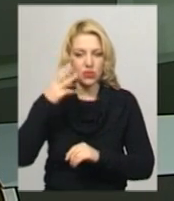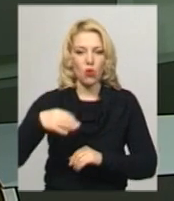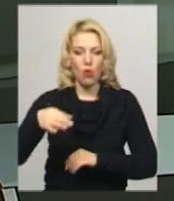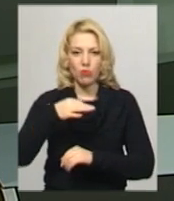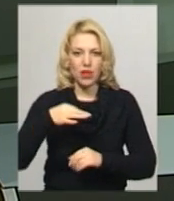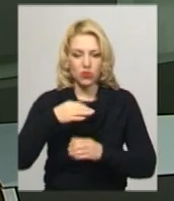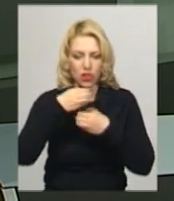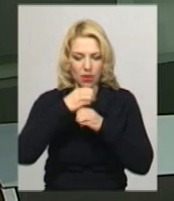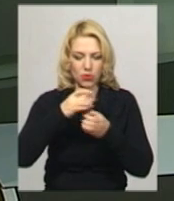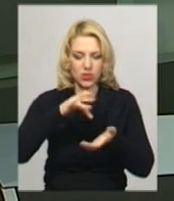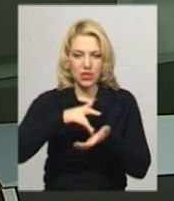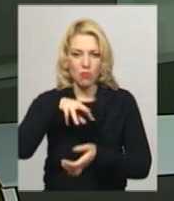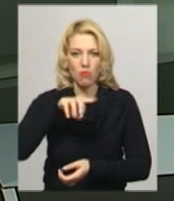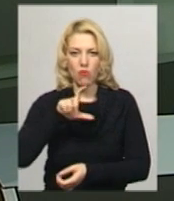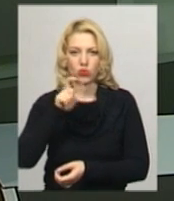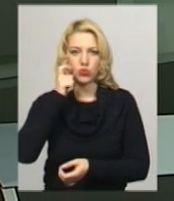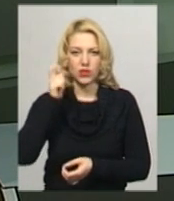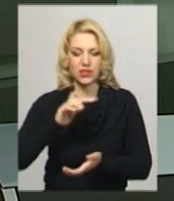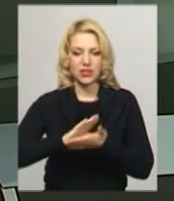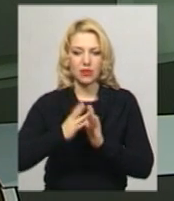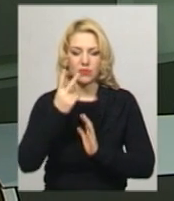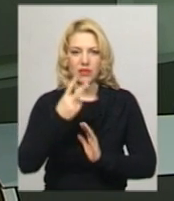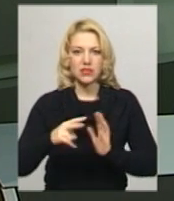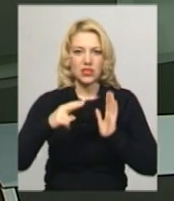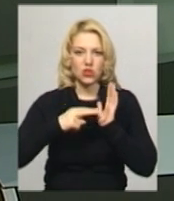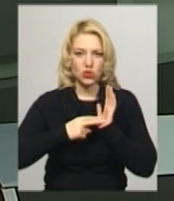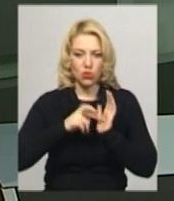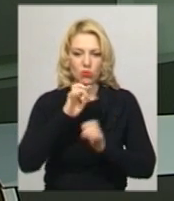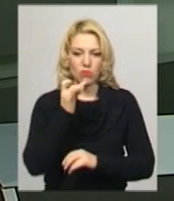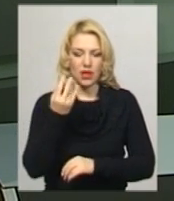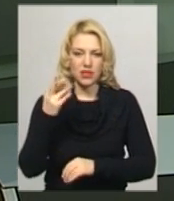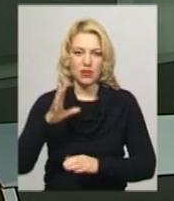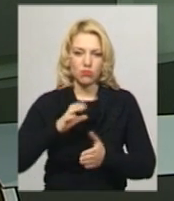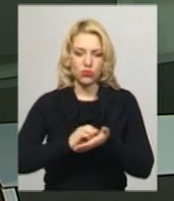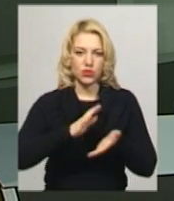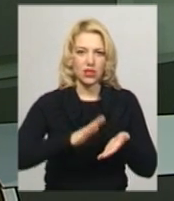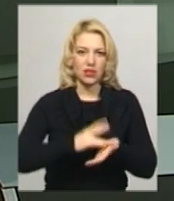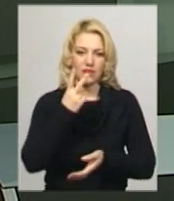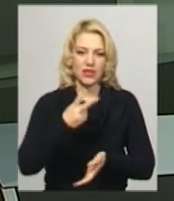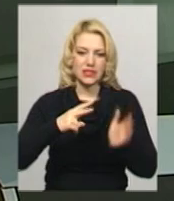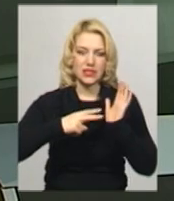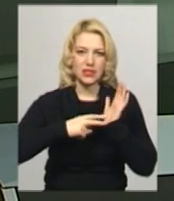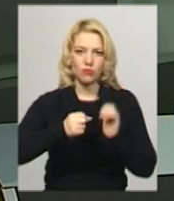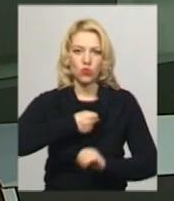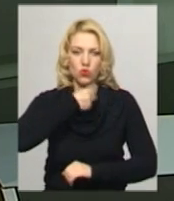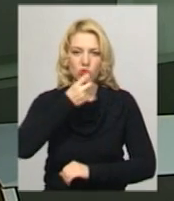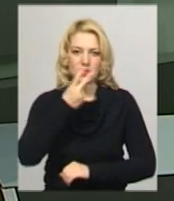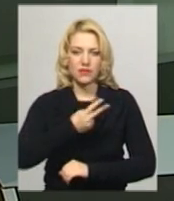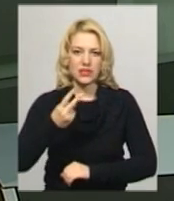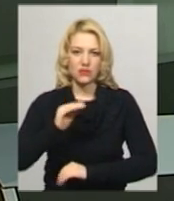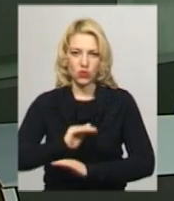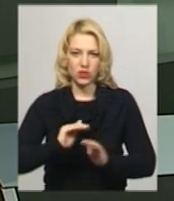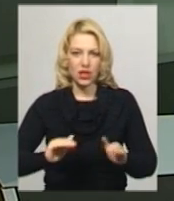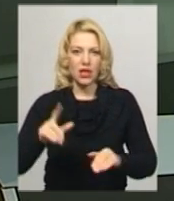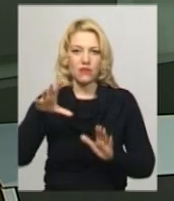України, станом на 27 березня у Хмельницькому на кір було діагностовано у 27 дорослих та 22 дітей, в тому